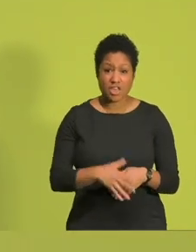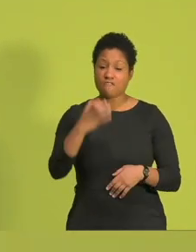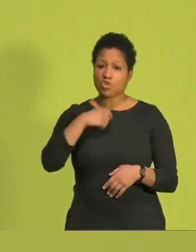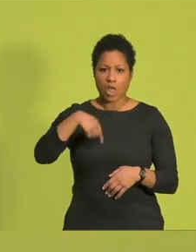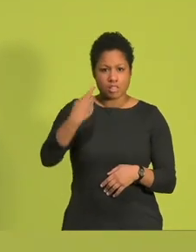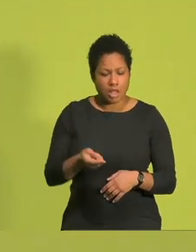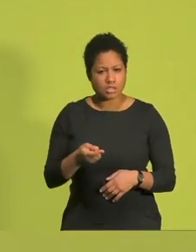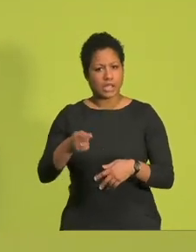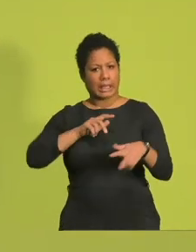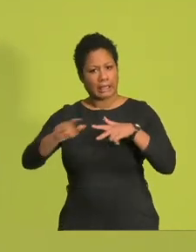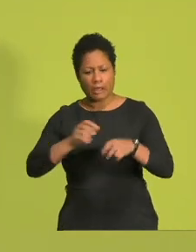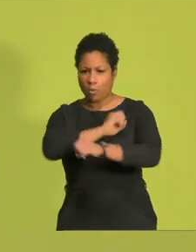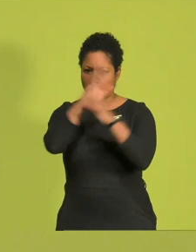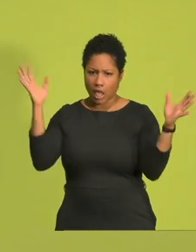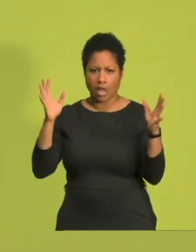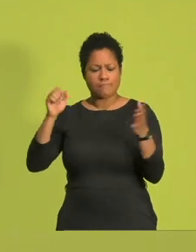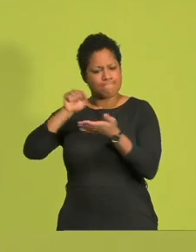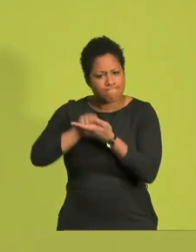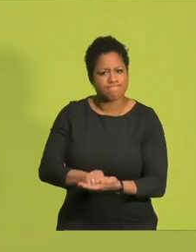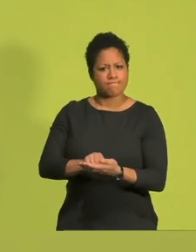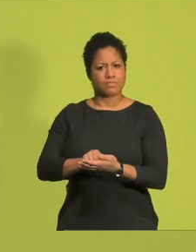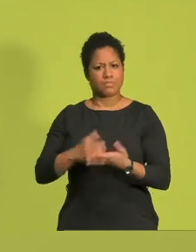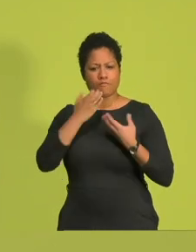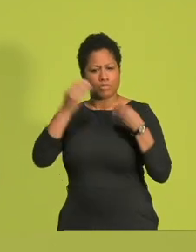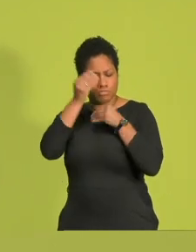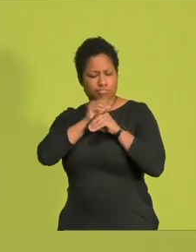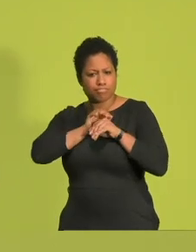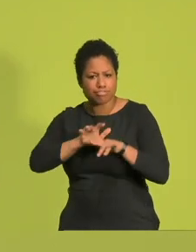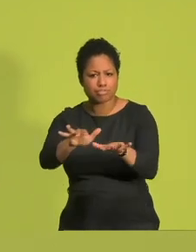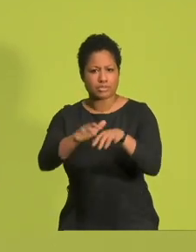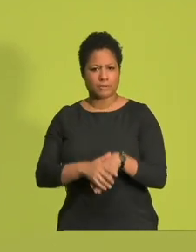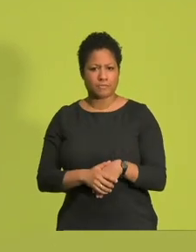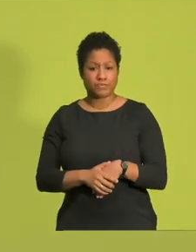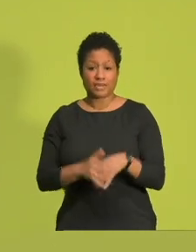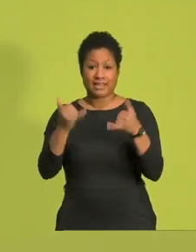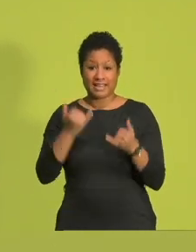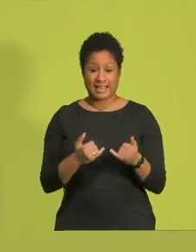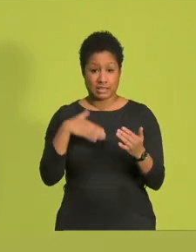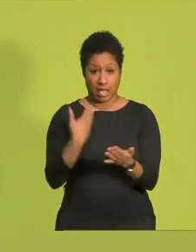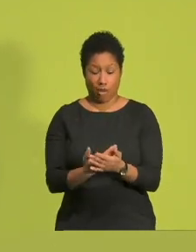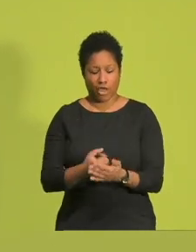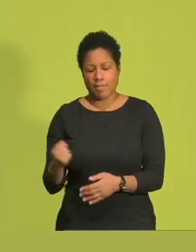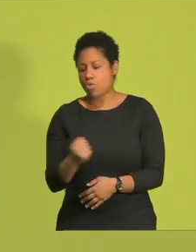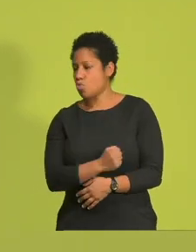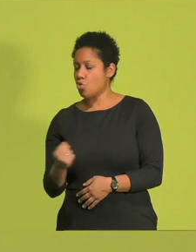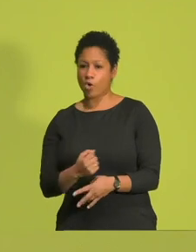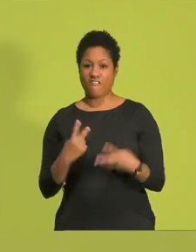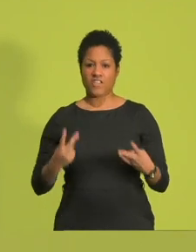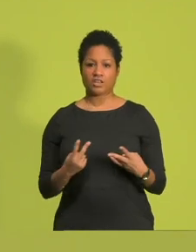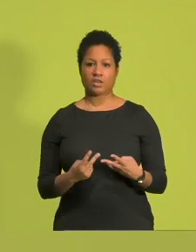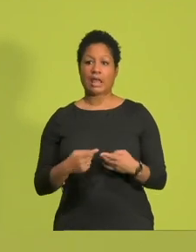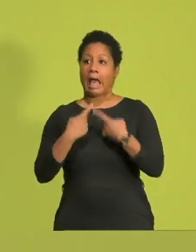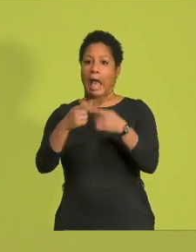Regierung entscheidend prägen. Und die Aufgaben, die jetzt vor uns liegen, die sind nämlich zu wichtig, als dass wir sie anderen